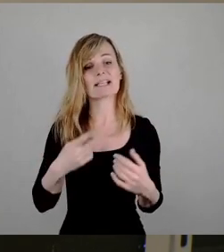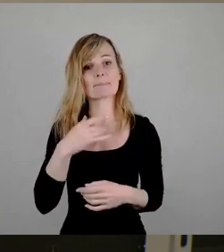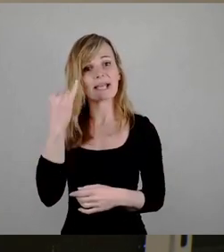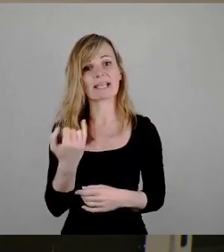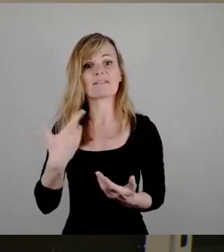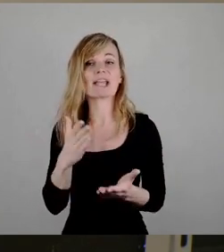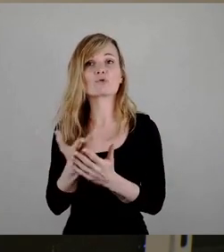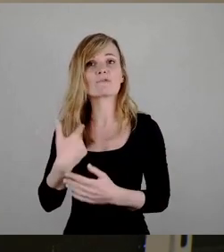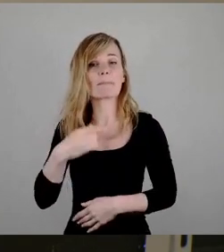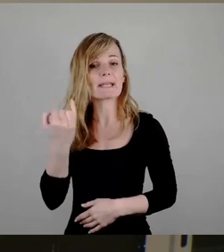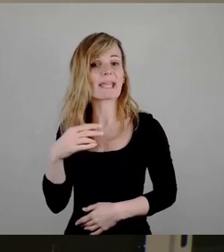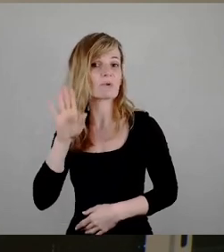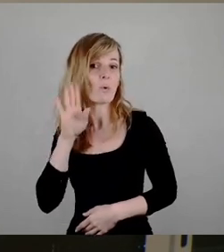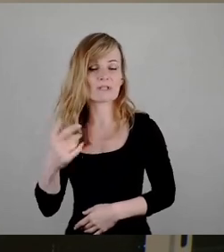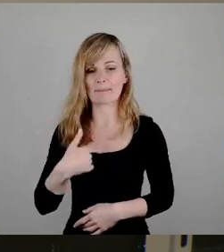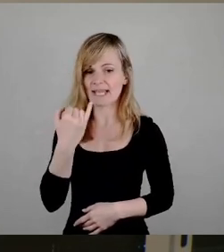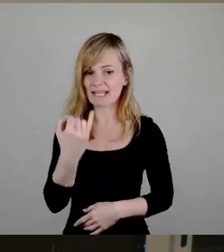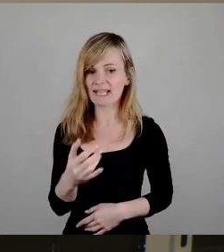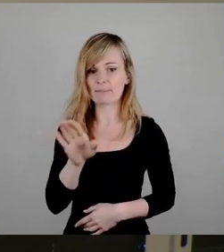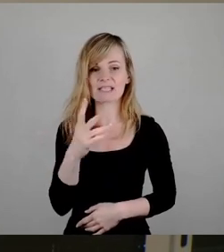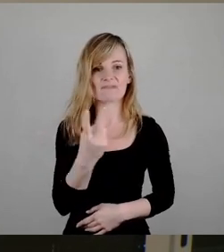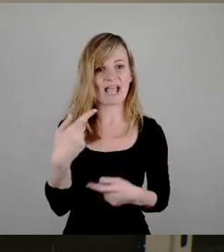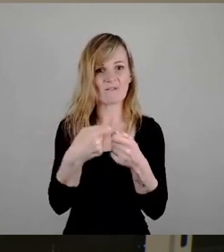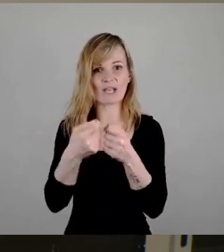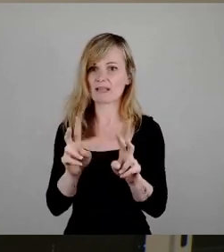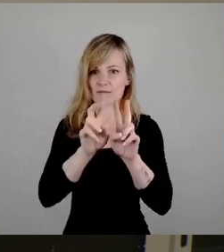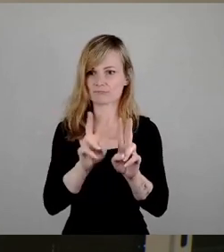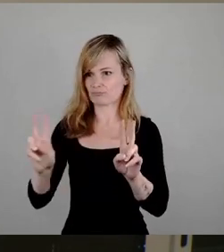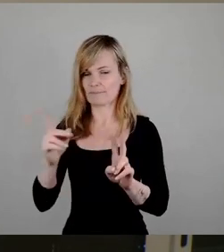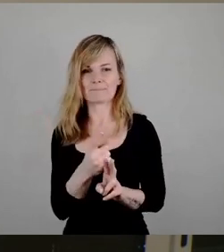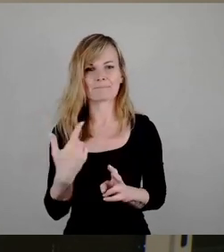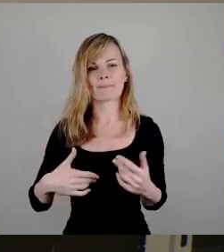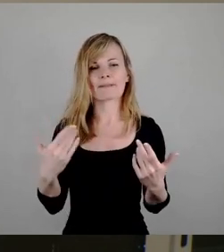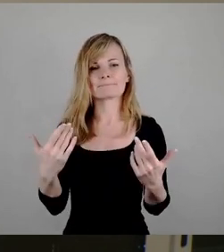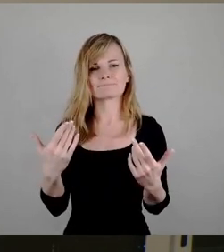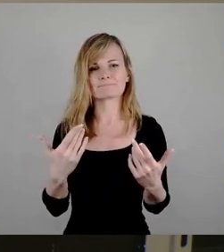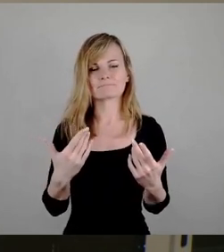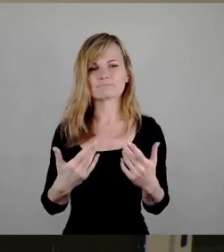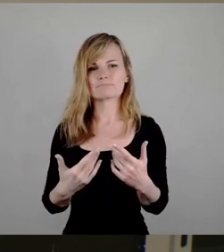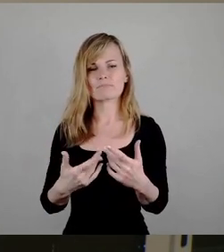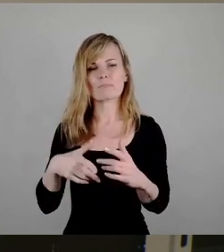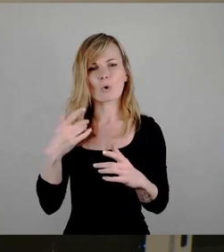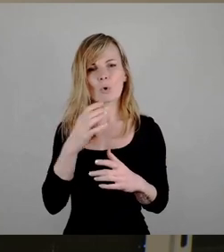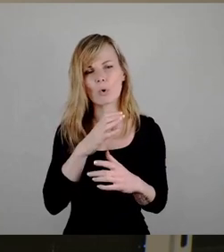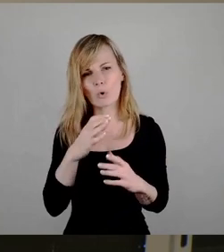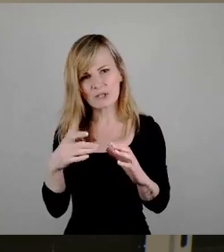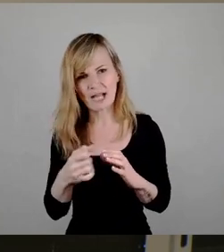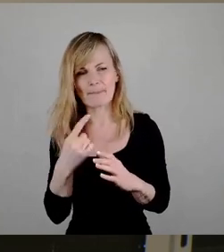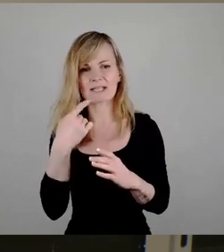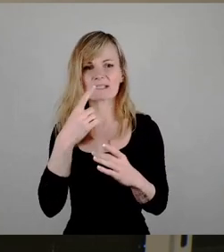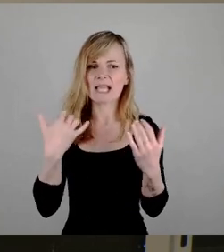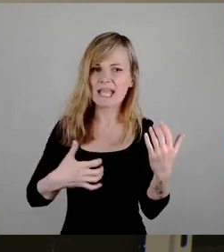Und dann ist er aufgetreten mit zwei Freunden. Der eine hat einen Caron gespielt, der zweite einen Kontrabass und der mit seiner E-Gitarre.